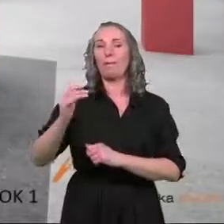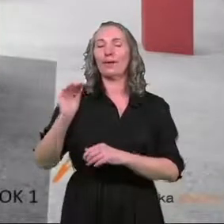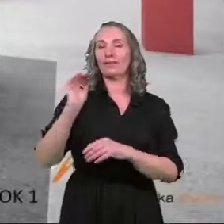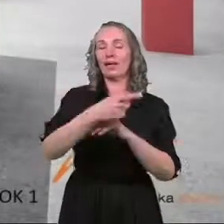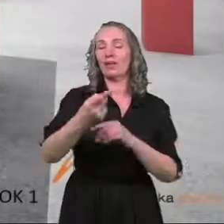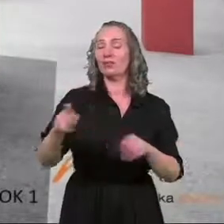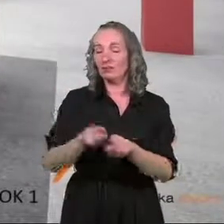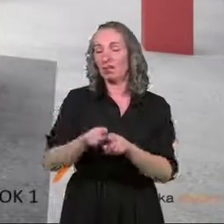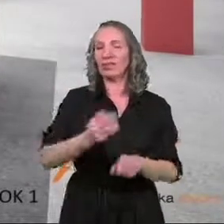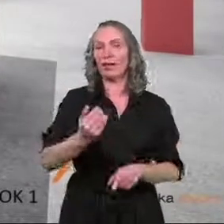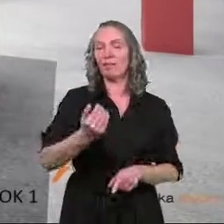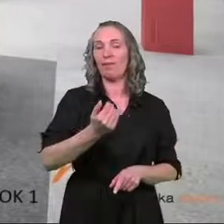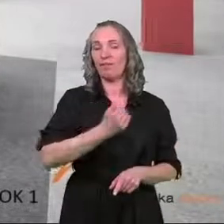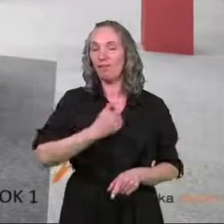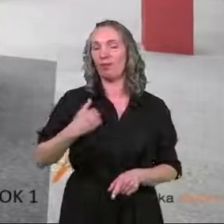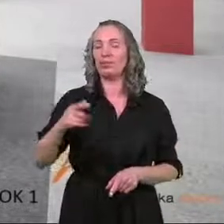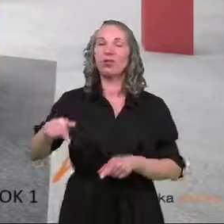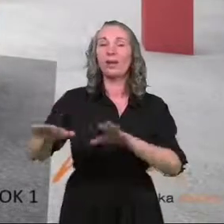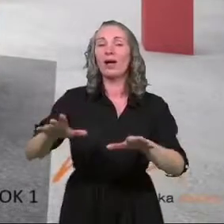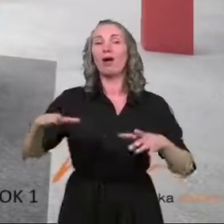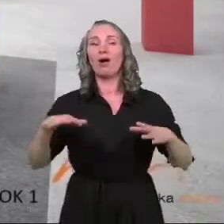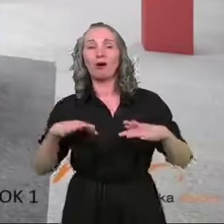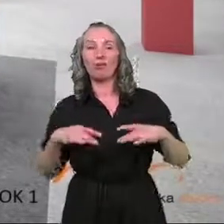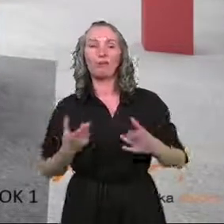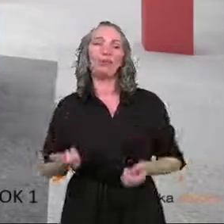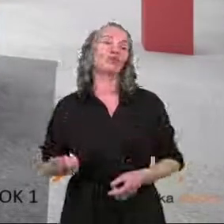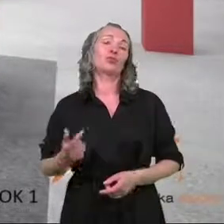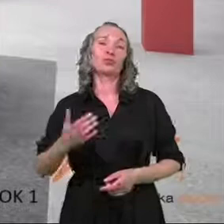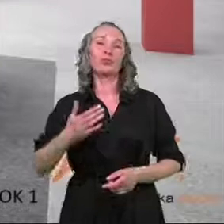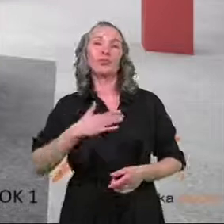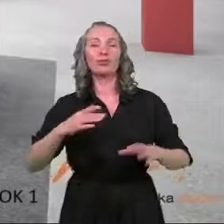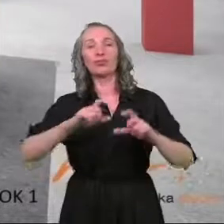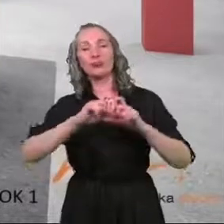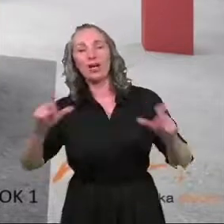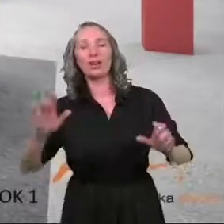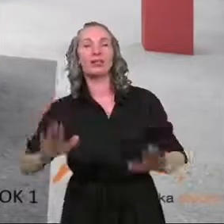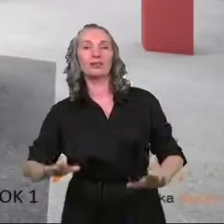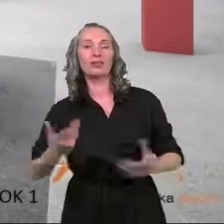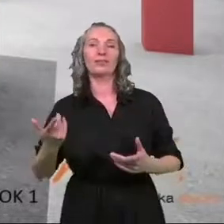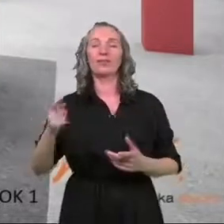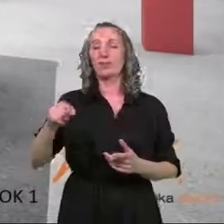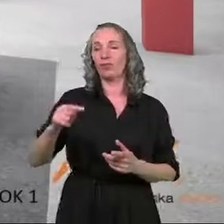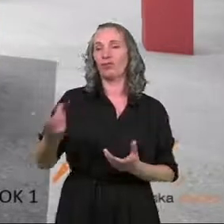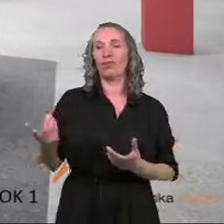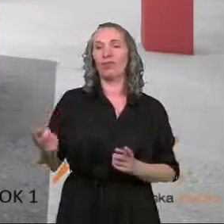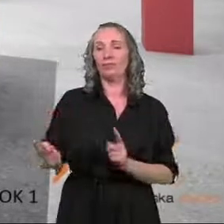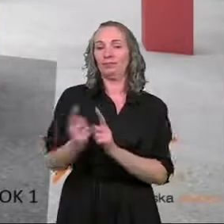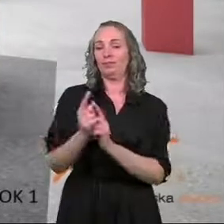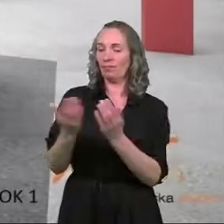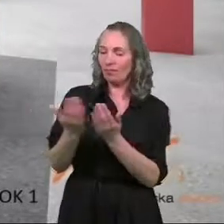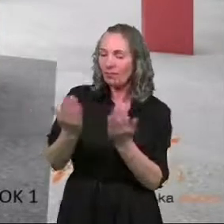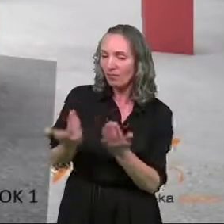w Polsce. To ma być miejsce odpoczynku, spędzenia czasu, obcowania oczywiście z